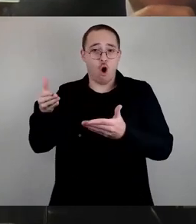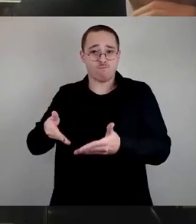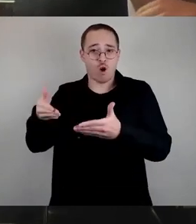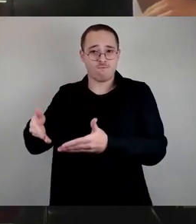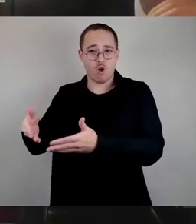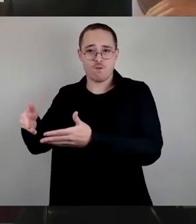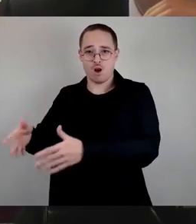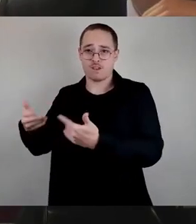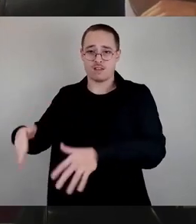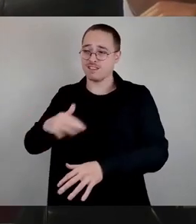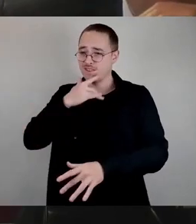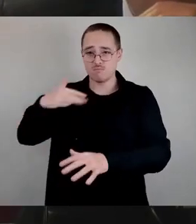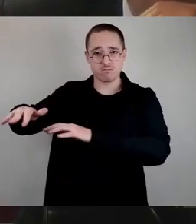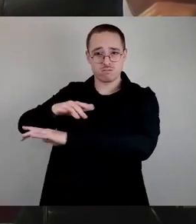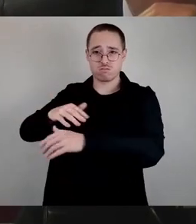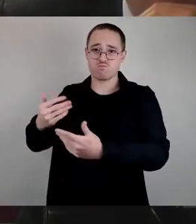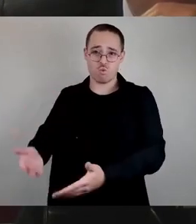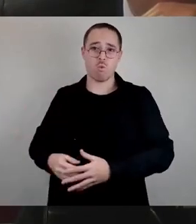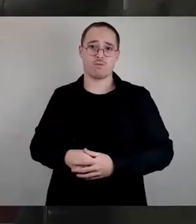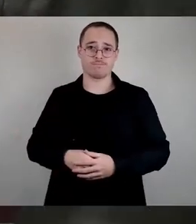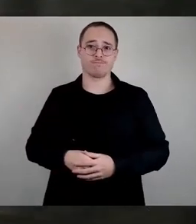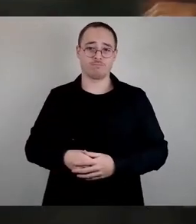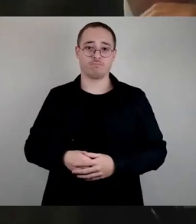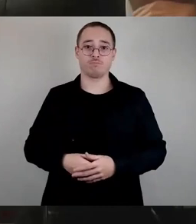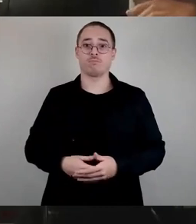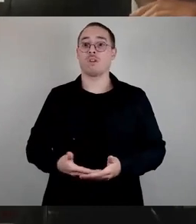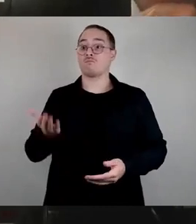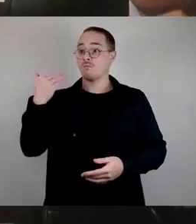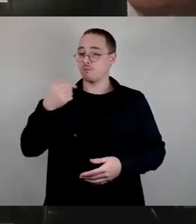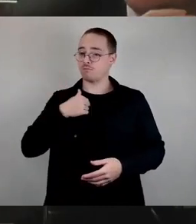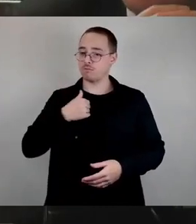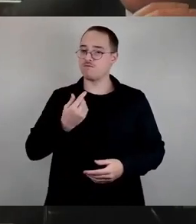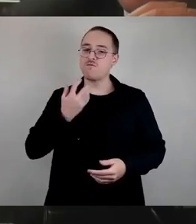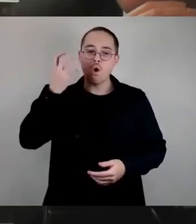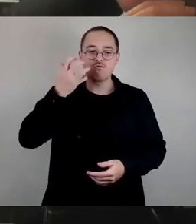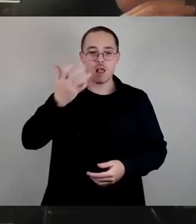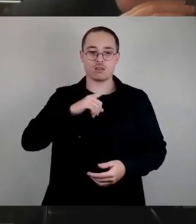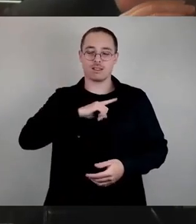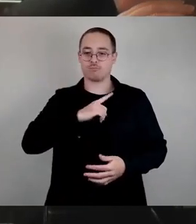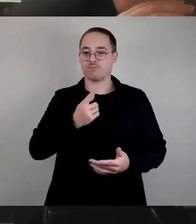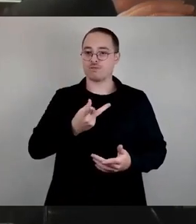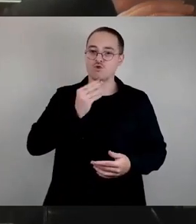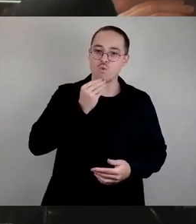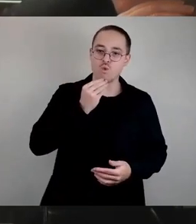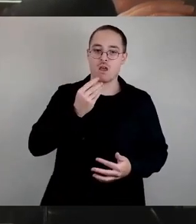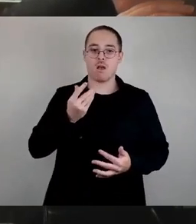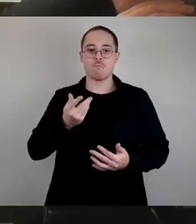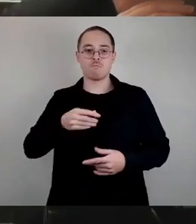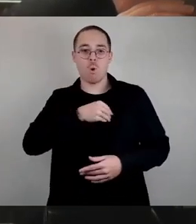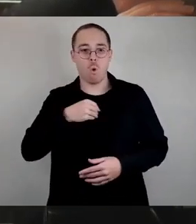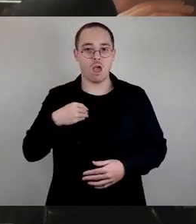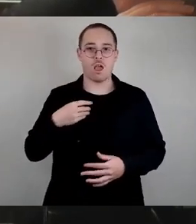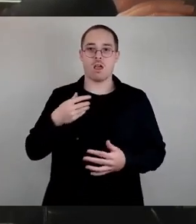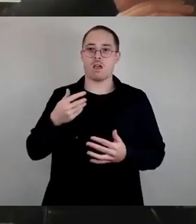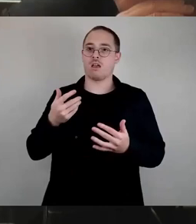einem Kommunalparlament. Wäre ich ein Opfer der Nazi-Diktatur, ein Jude, Polo, Ukrainer, Russe oder sonst was, der seine ganze Familie